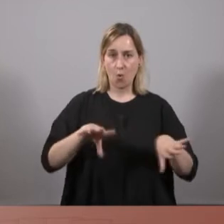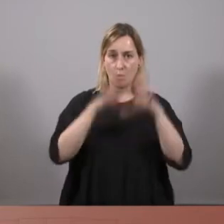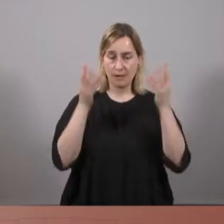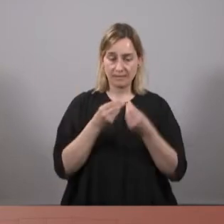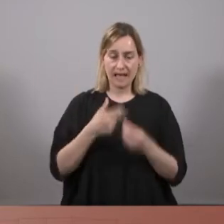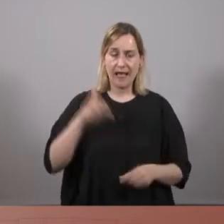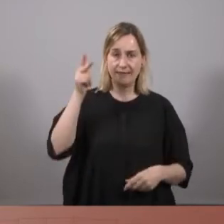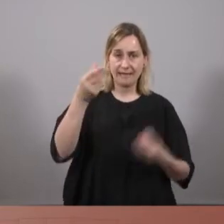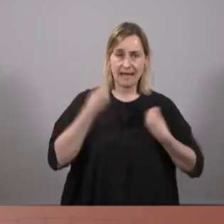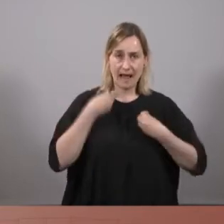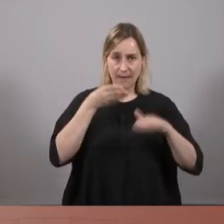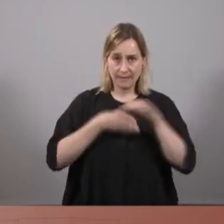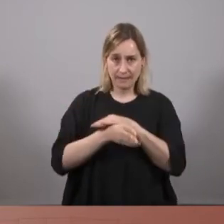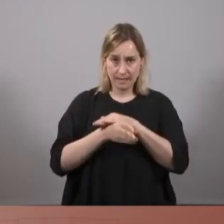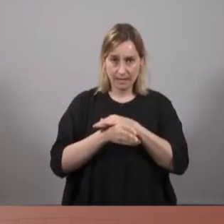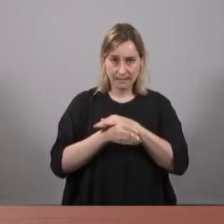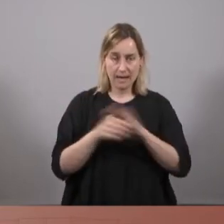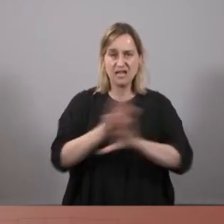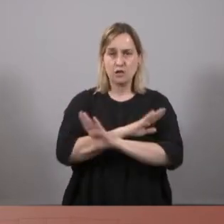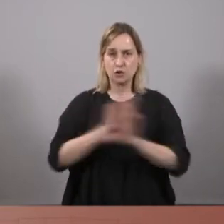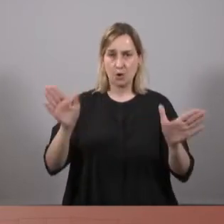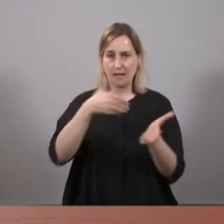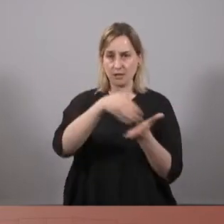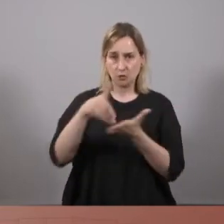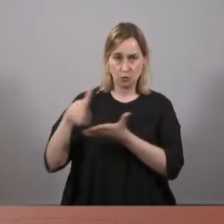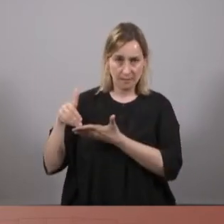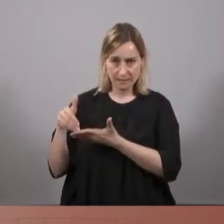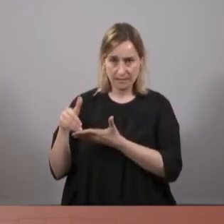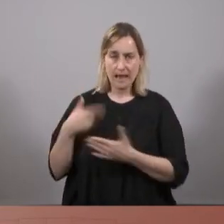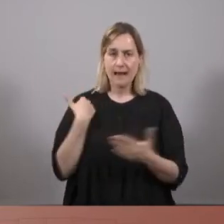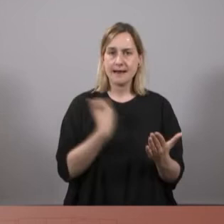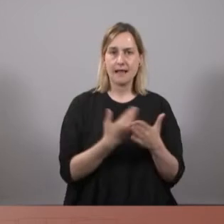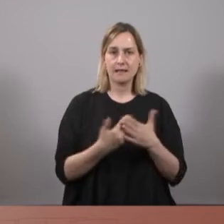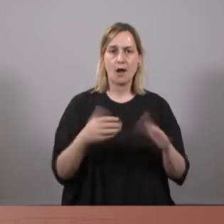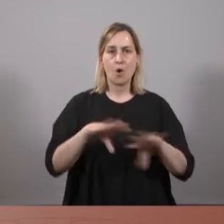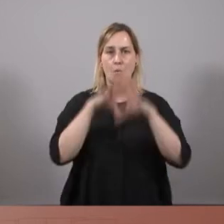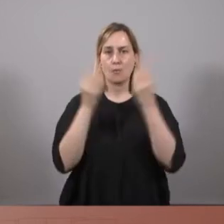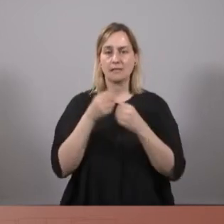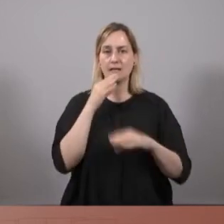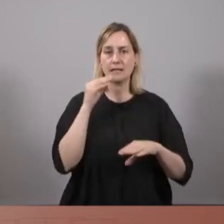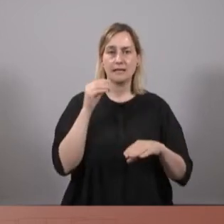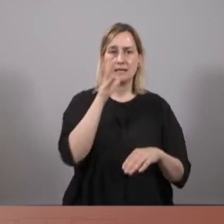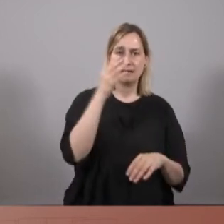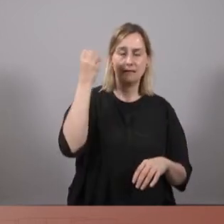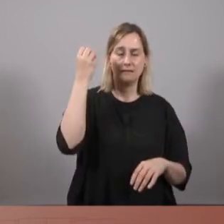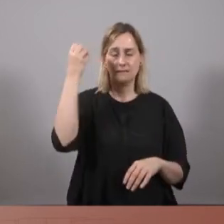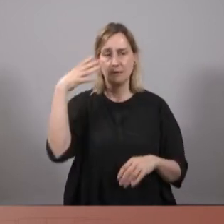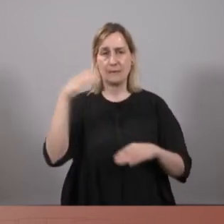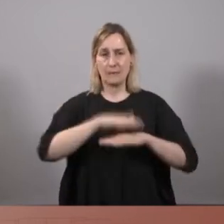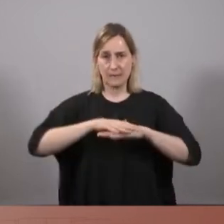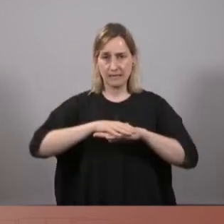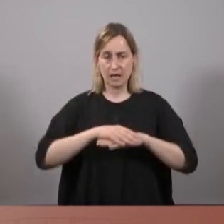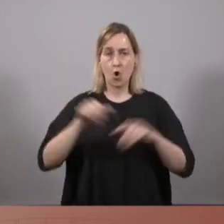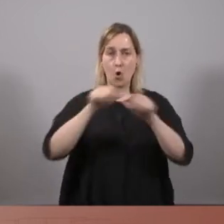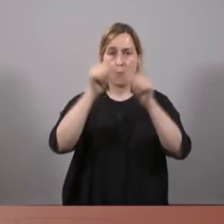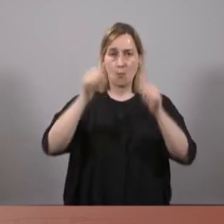dret a l'habitatge i estop als desnonaments, garantia universal dels subministraments bàsics, un model de seguretat i d'ordre